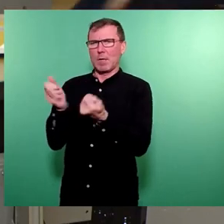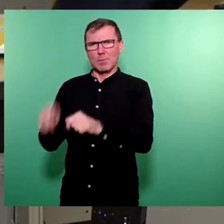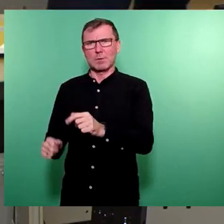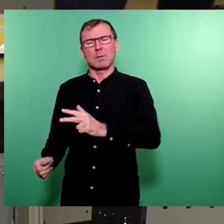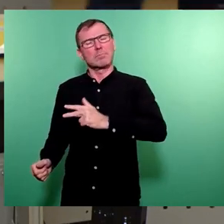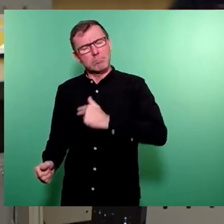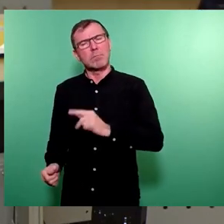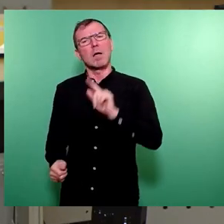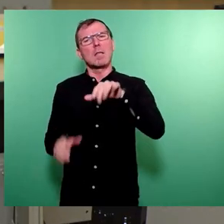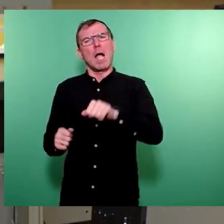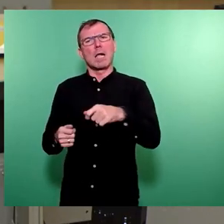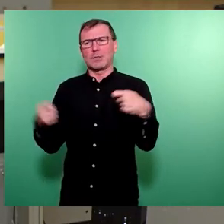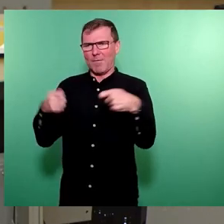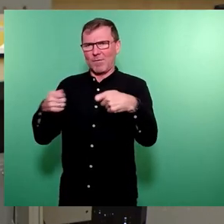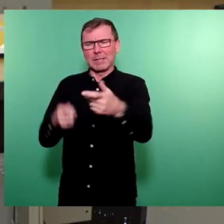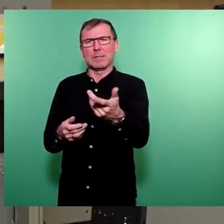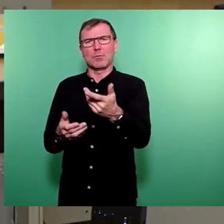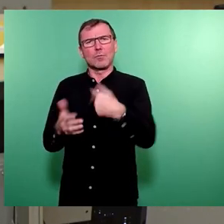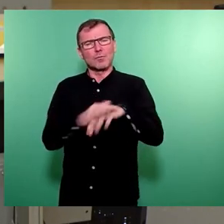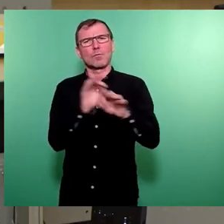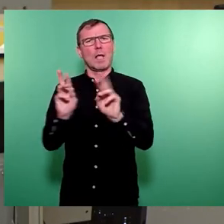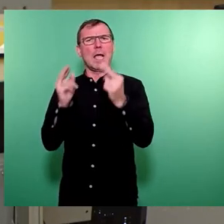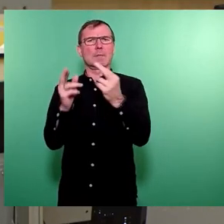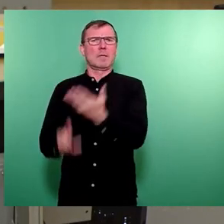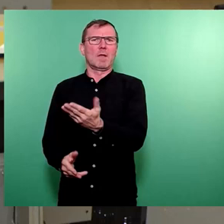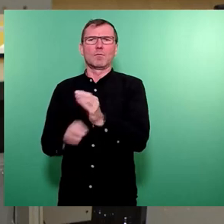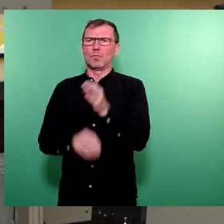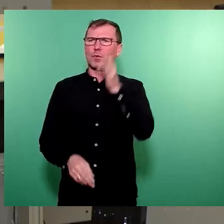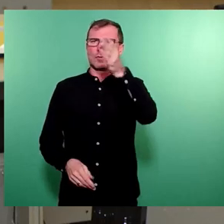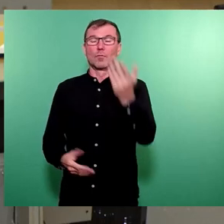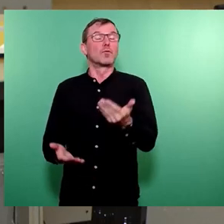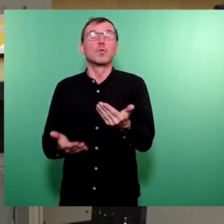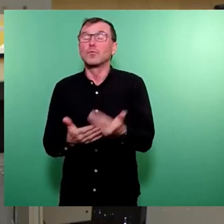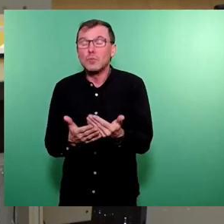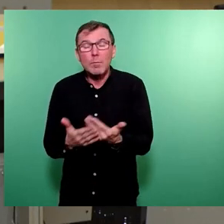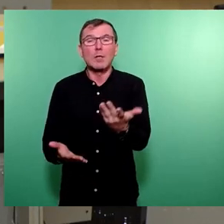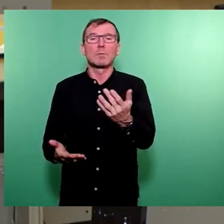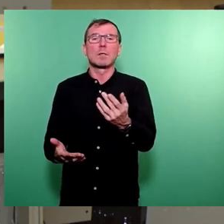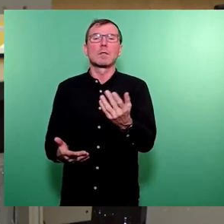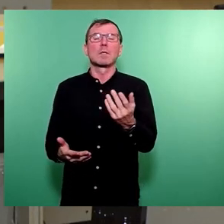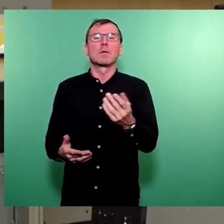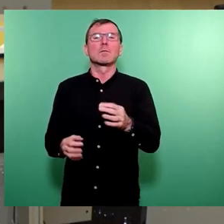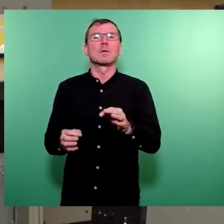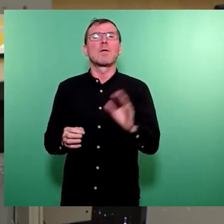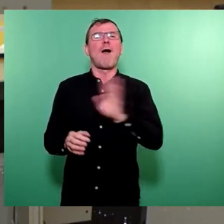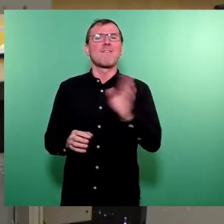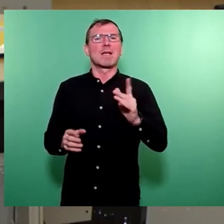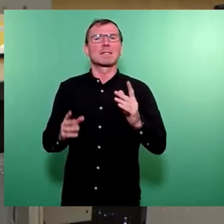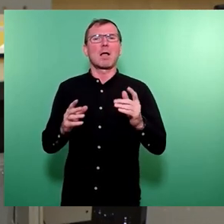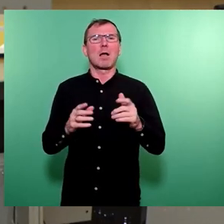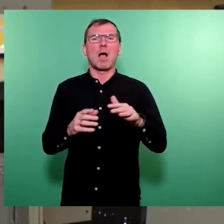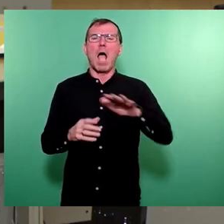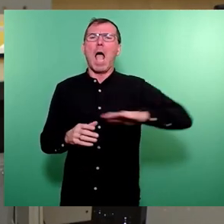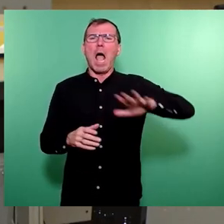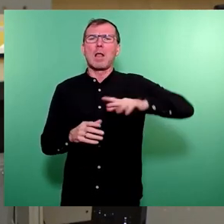nachhaltig in der Finanzierung abgesichert werden. Das gilt beispielsweise für die Gestaltung der Westerweiterung des Alloudenparks.